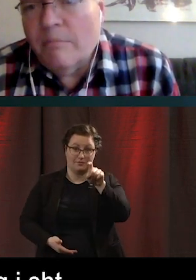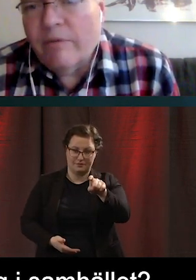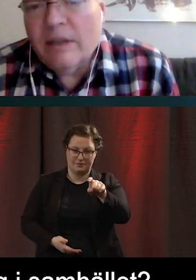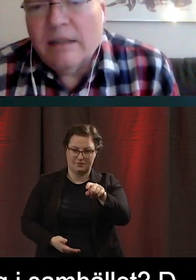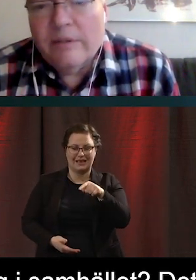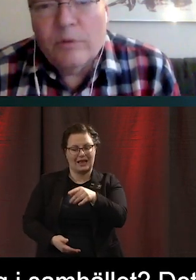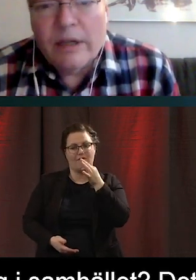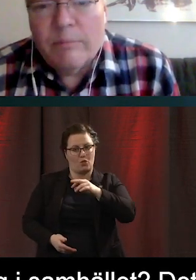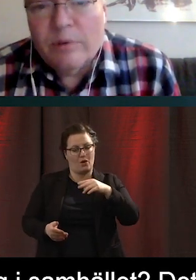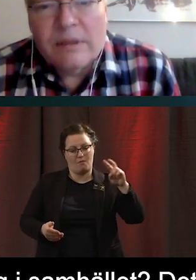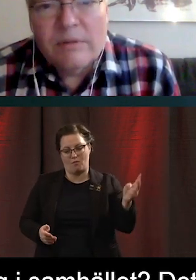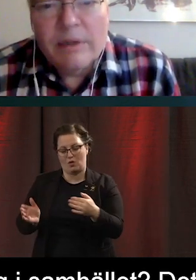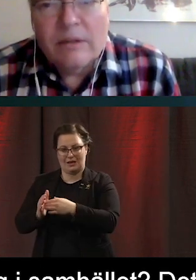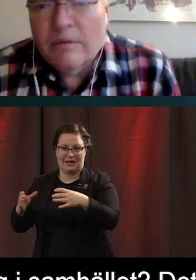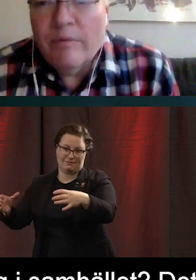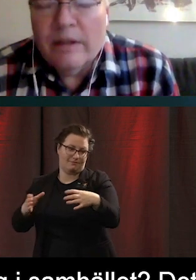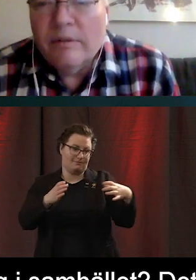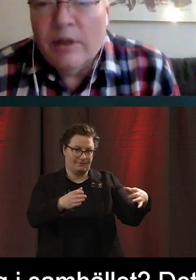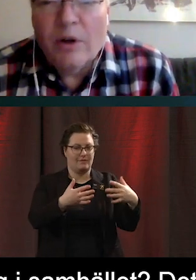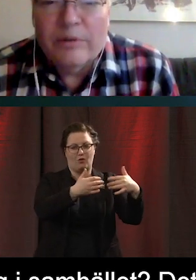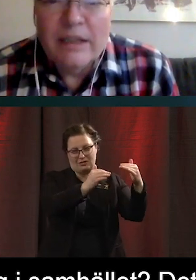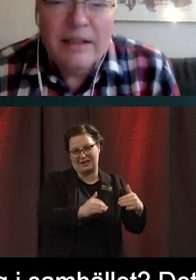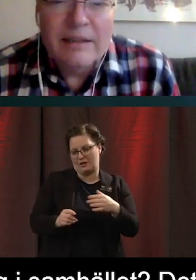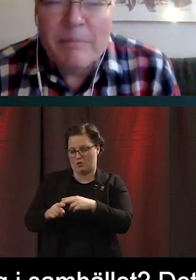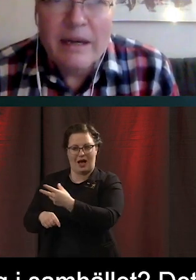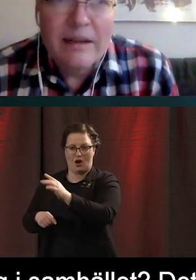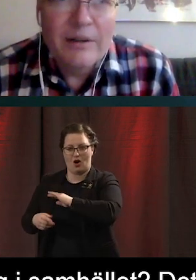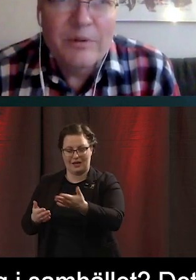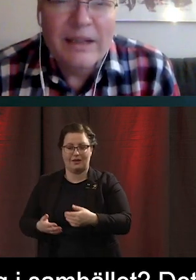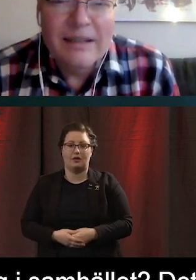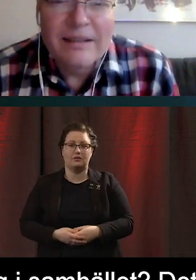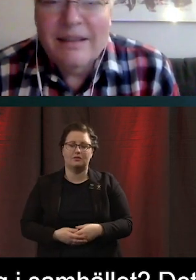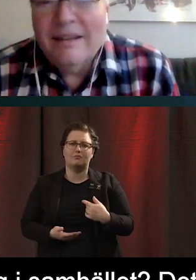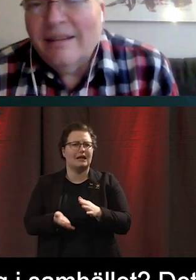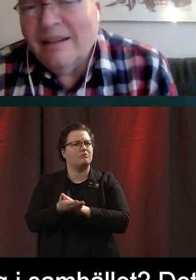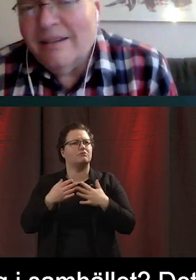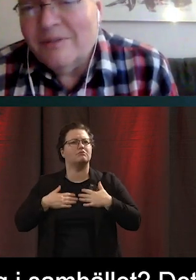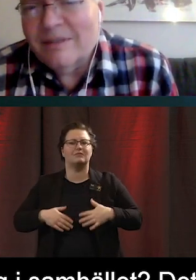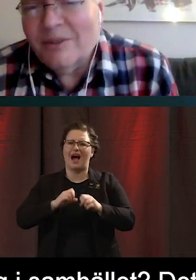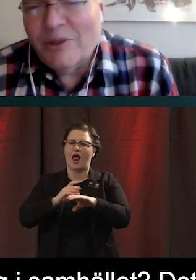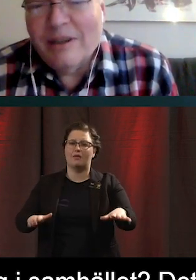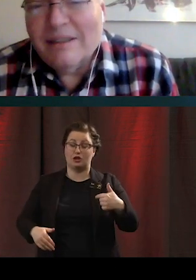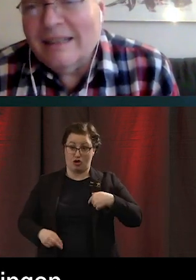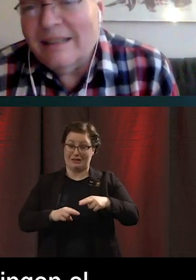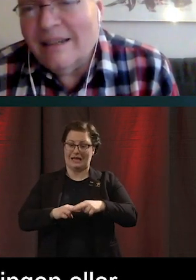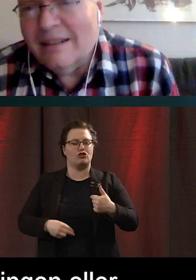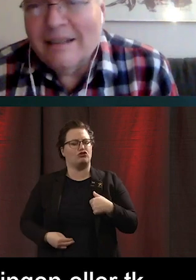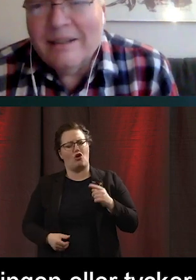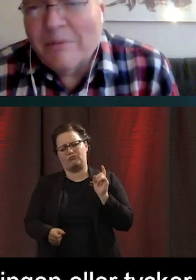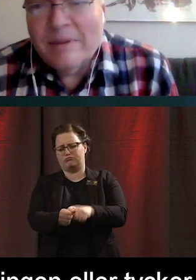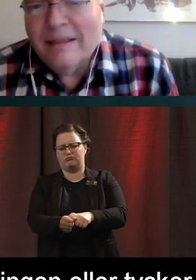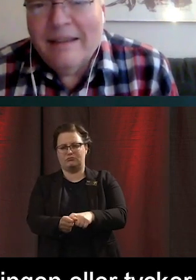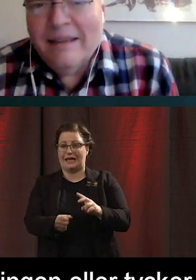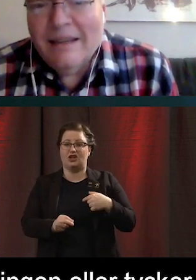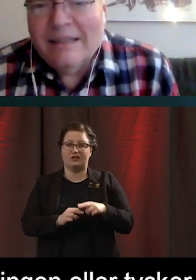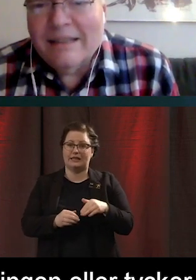sammanfattande fråga på. Överlag. Nu känner jag att jag är med i här utvecklingen? Eller tycker jag att jag inte är det? Eller